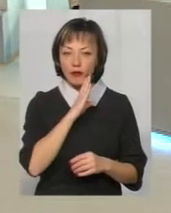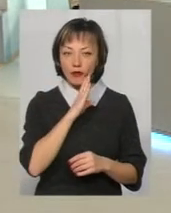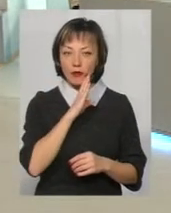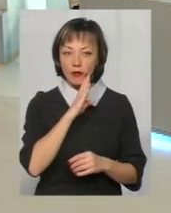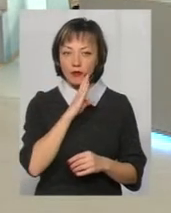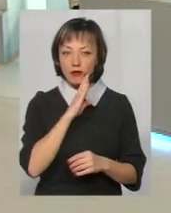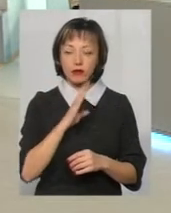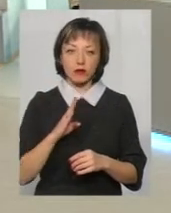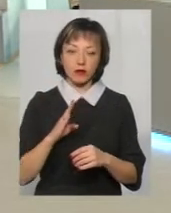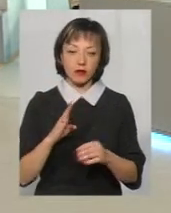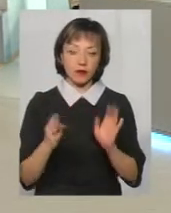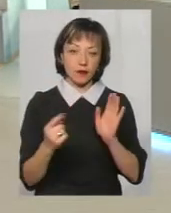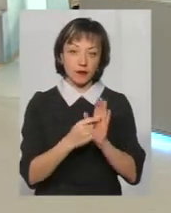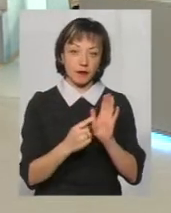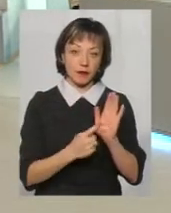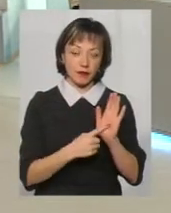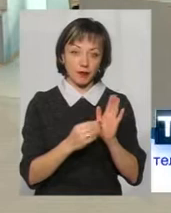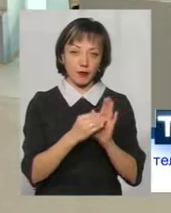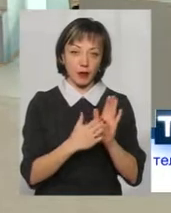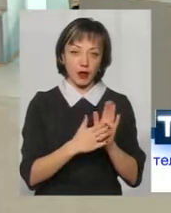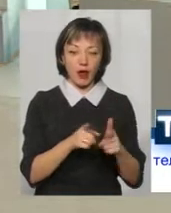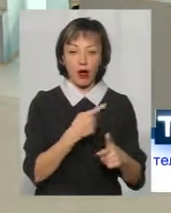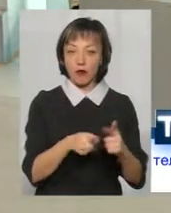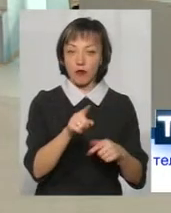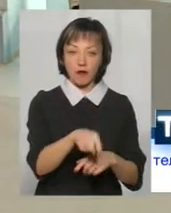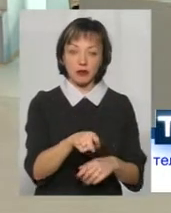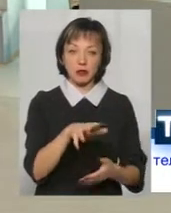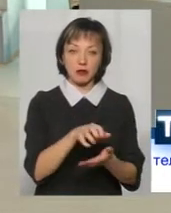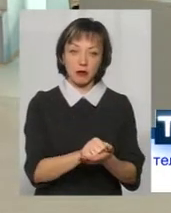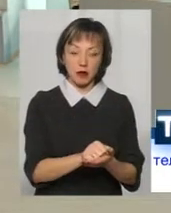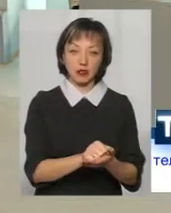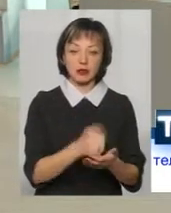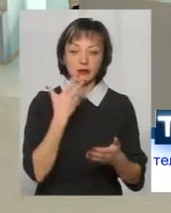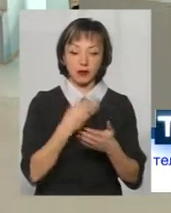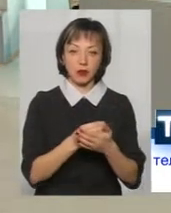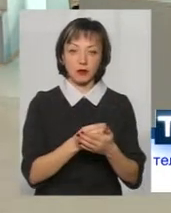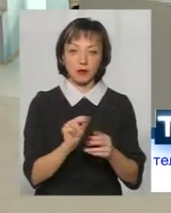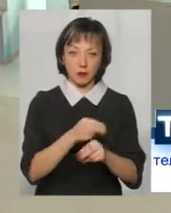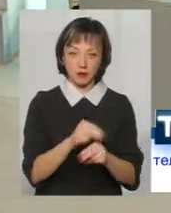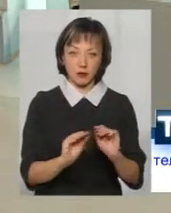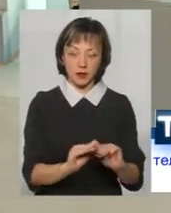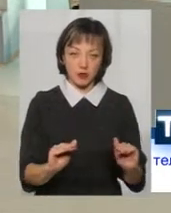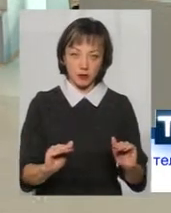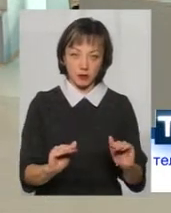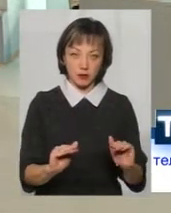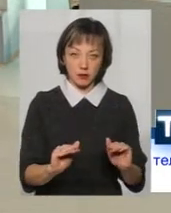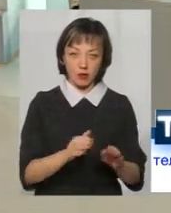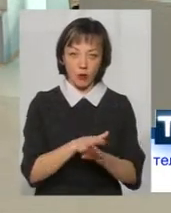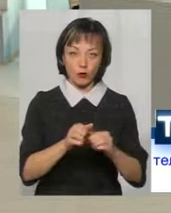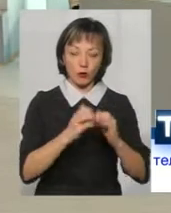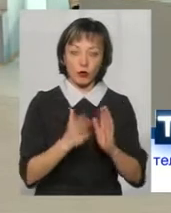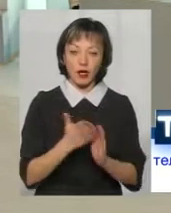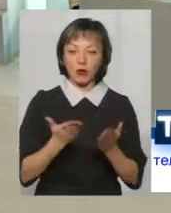ультиматум. Або ви займаєтеся, забираєте свої дітей і займаєтеся ними в повному обсязі.